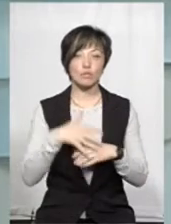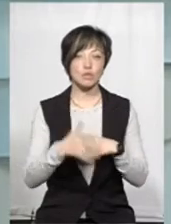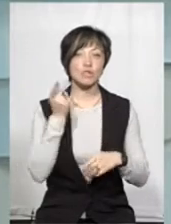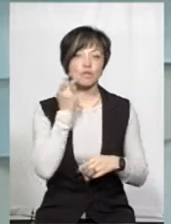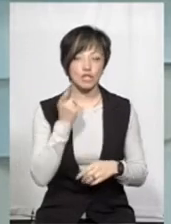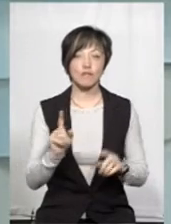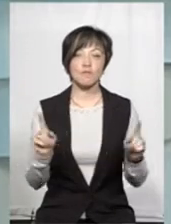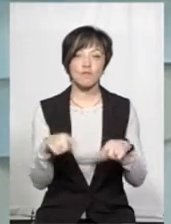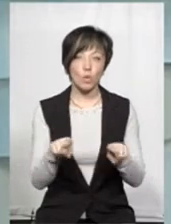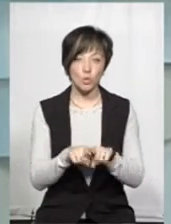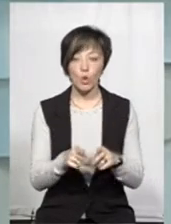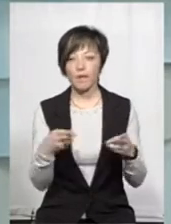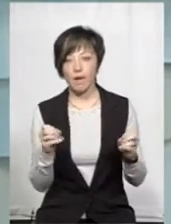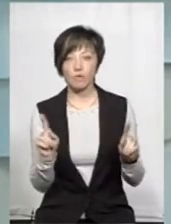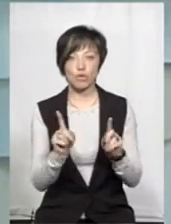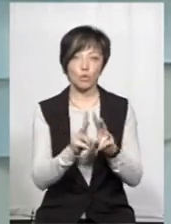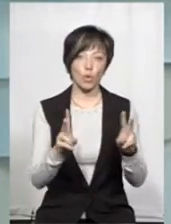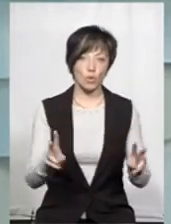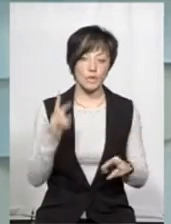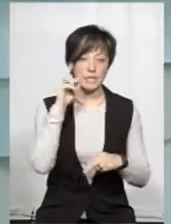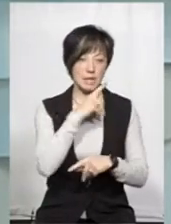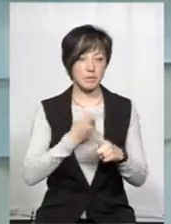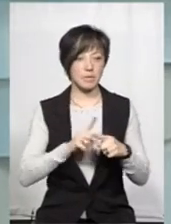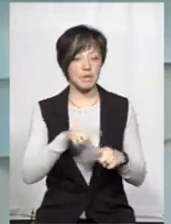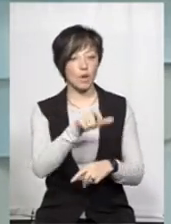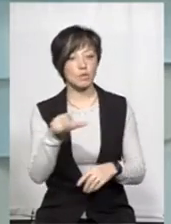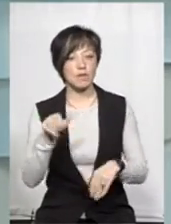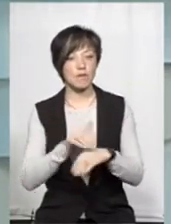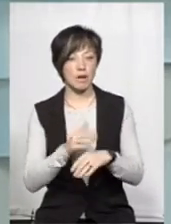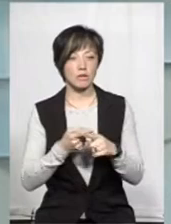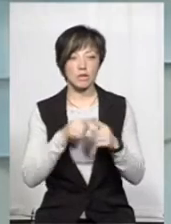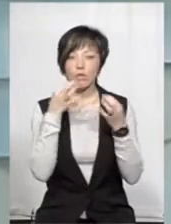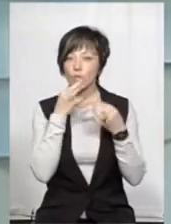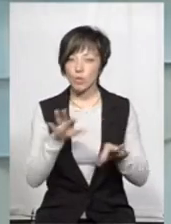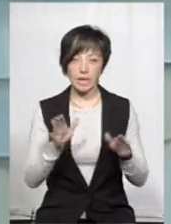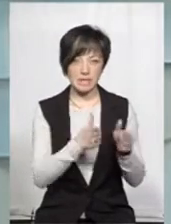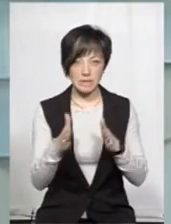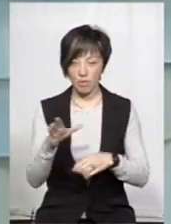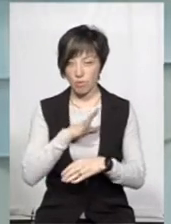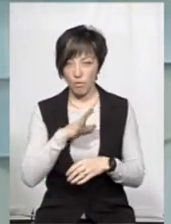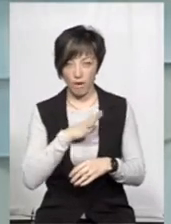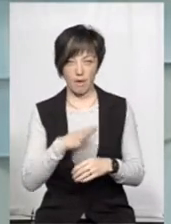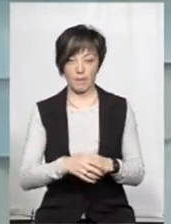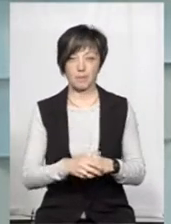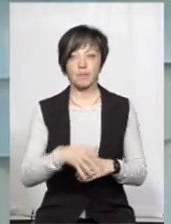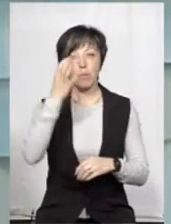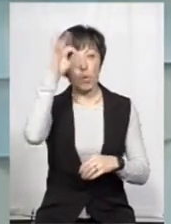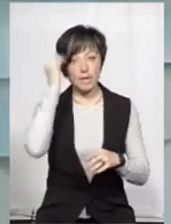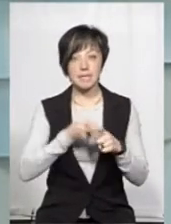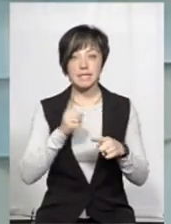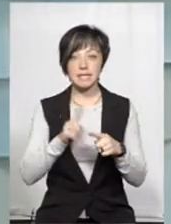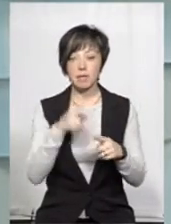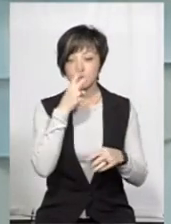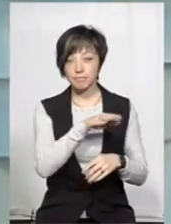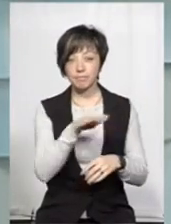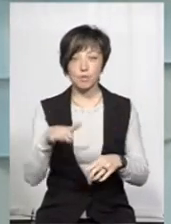що завжди все одно десь щось хтось схибать, тому що це людський фактор. Це в будь-якій системі буває. Тим більше, поліція – це зріс